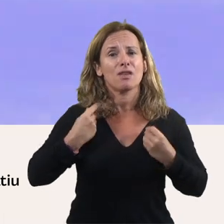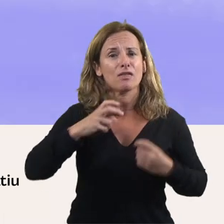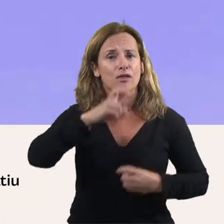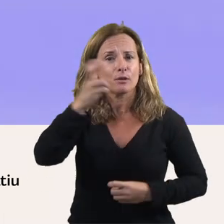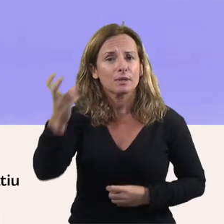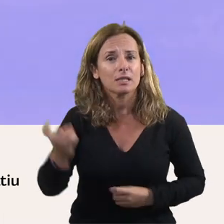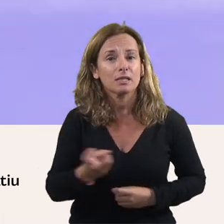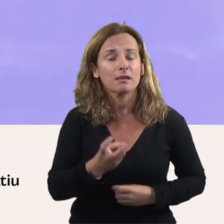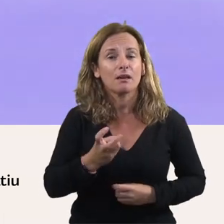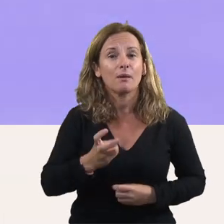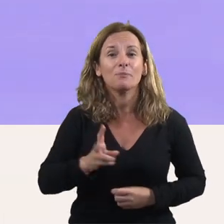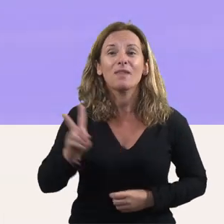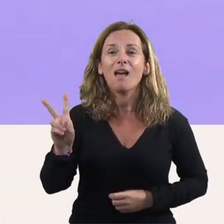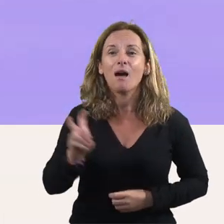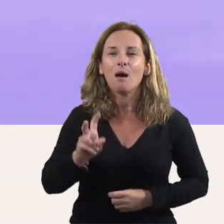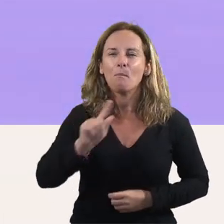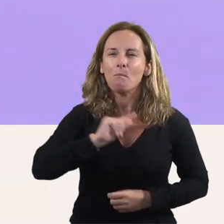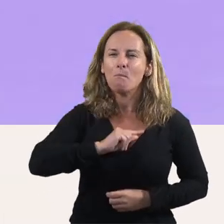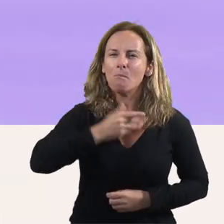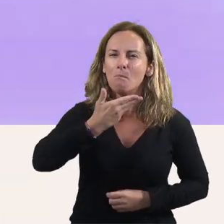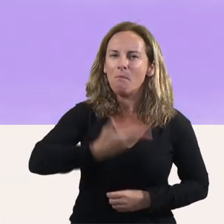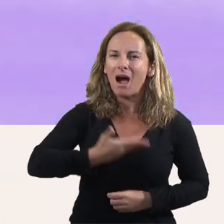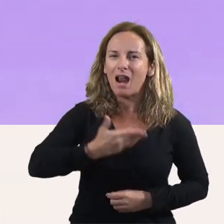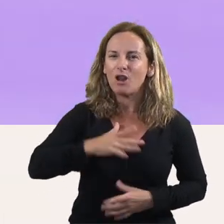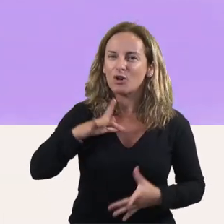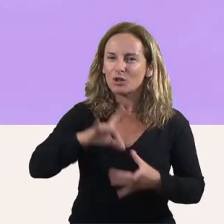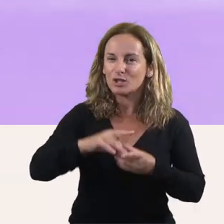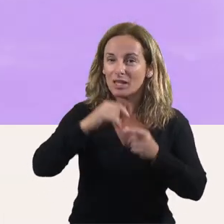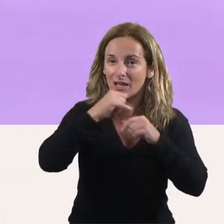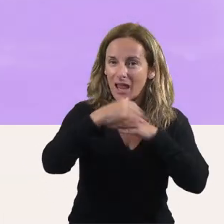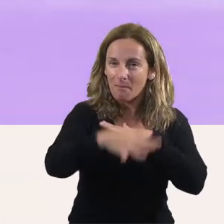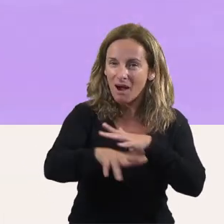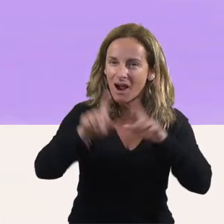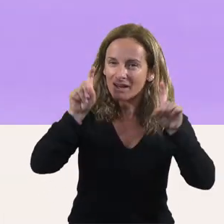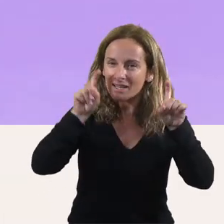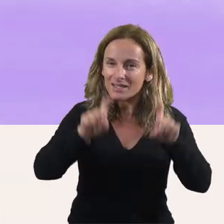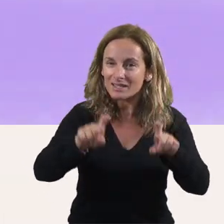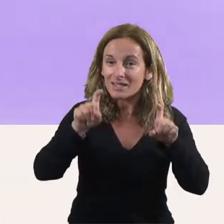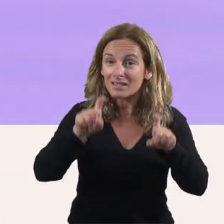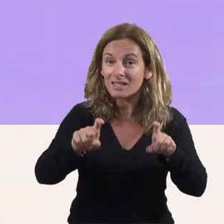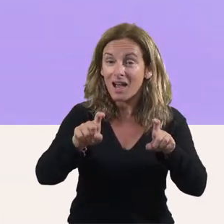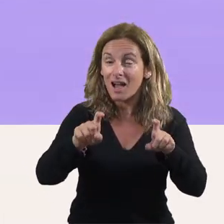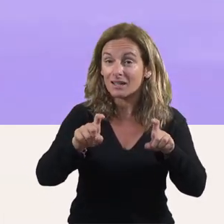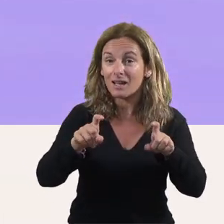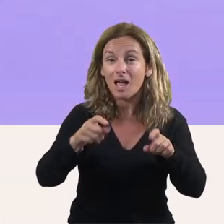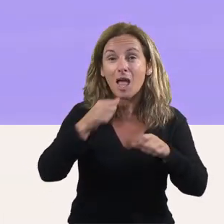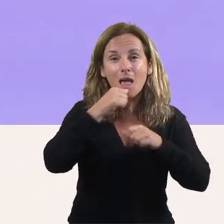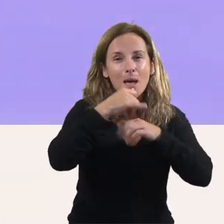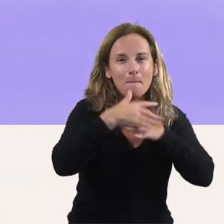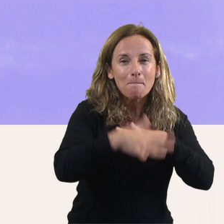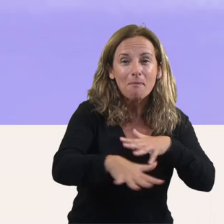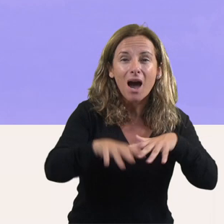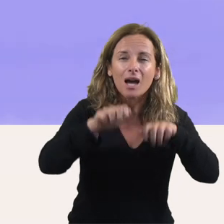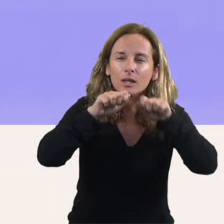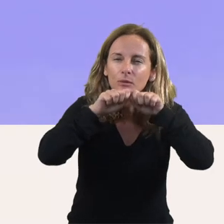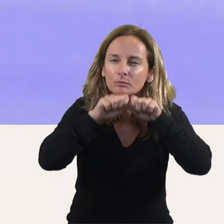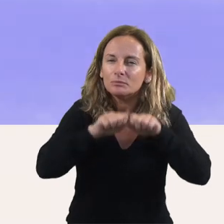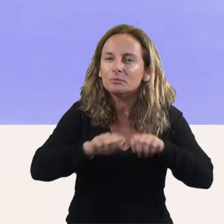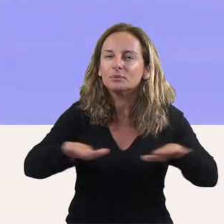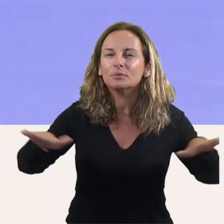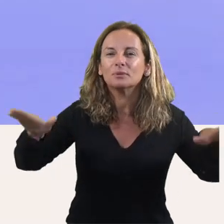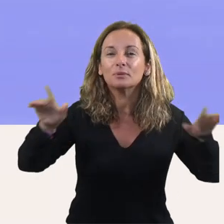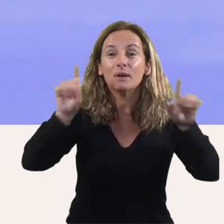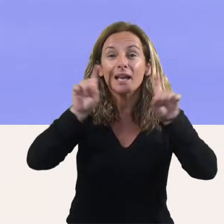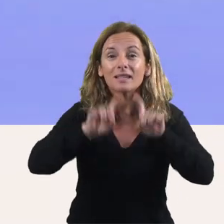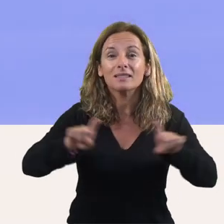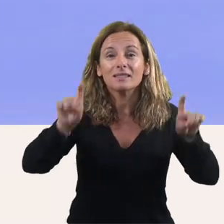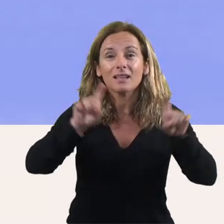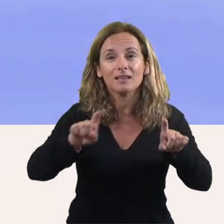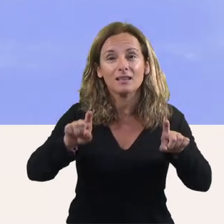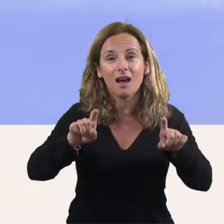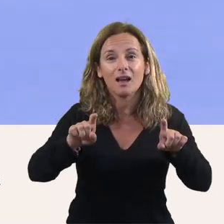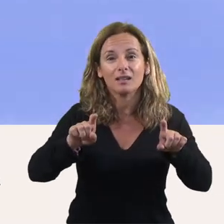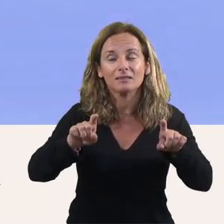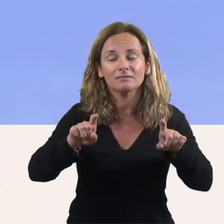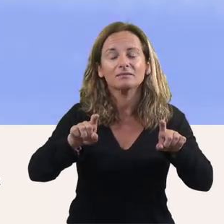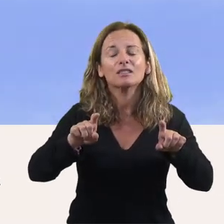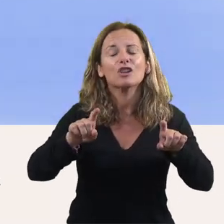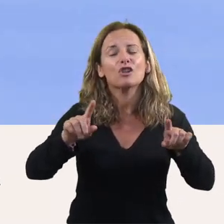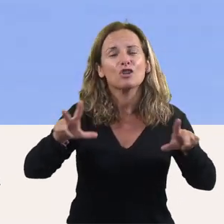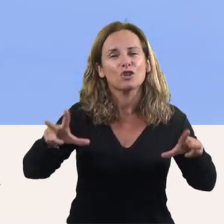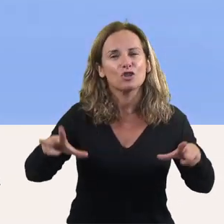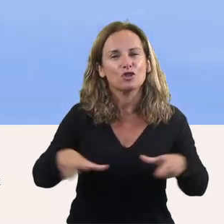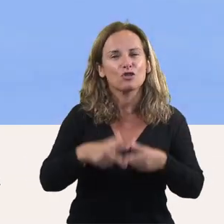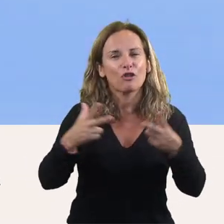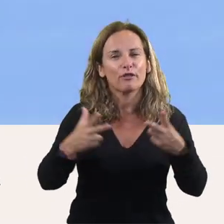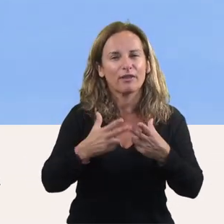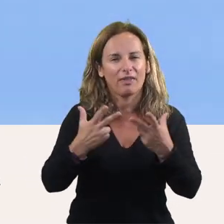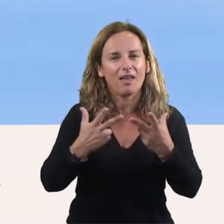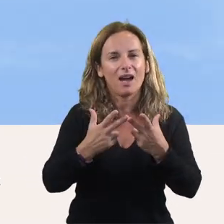a la mà a l'àmbit educatiu i convertir la mà en una aula ajuda a crear una societat que entén el passat, que